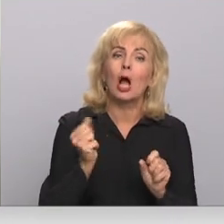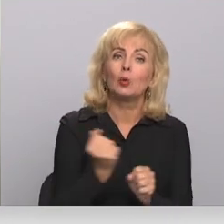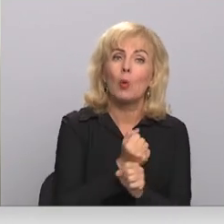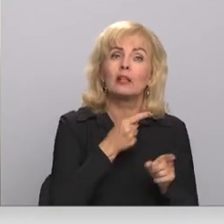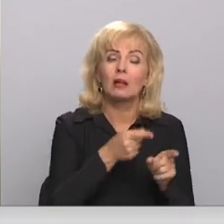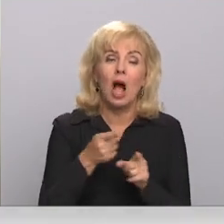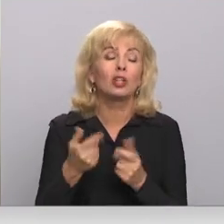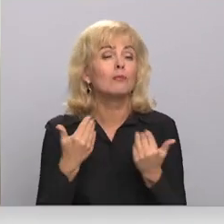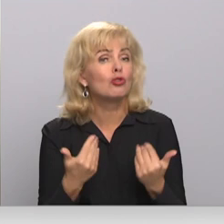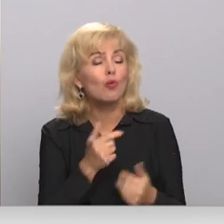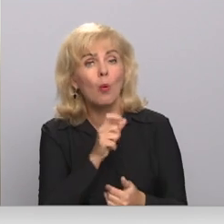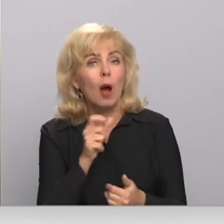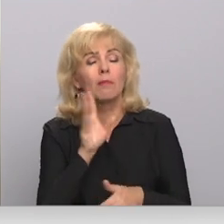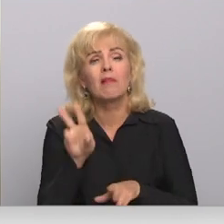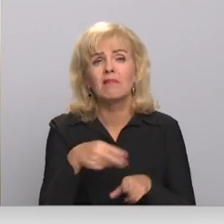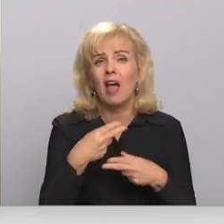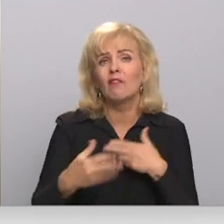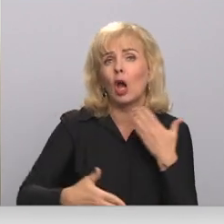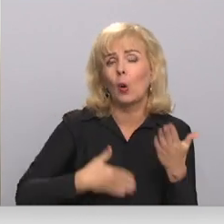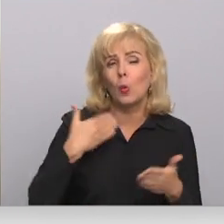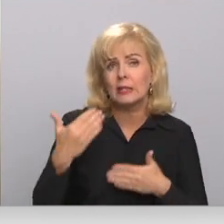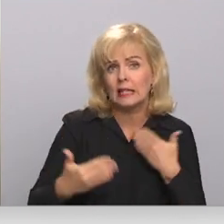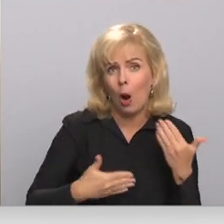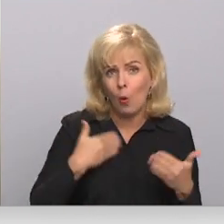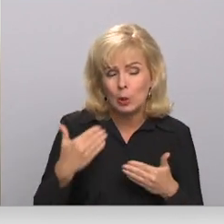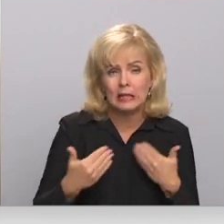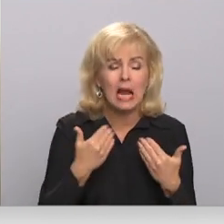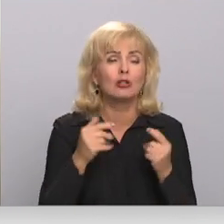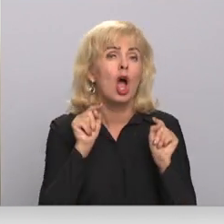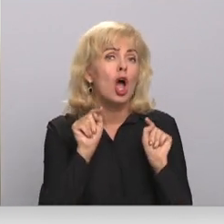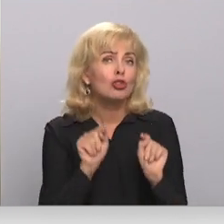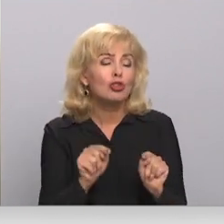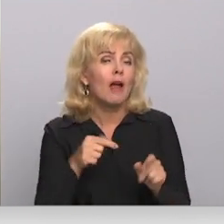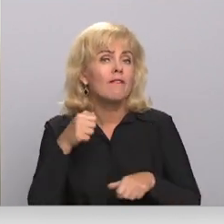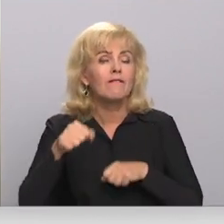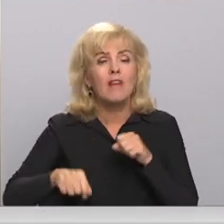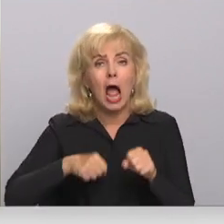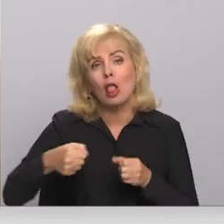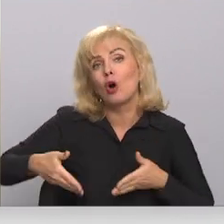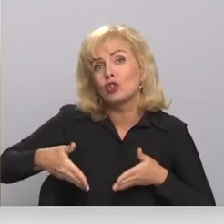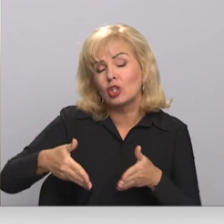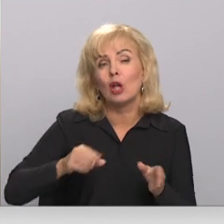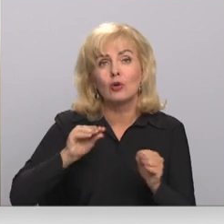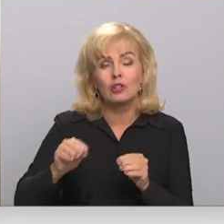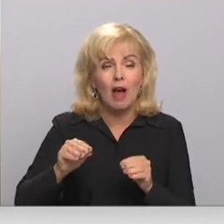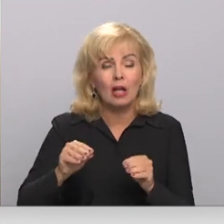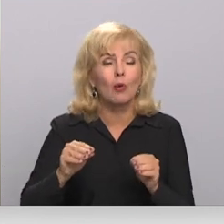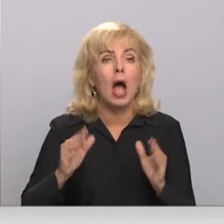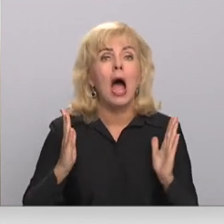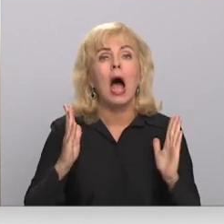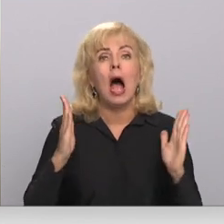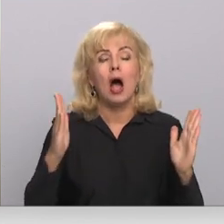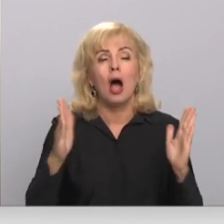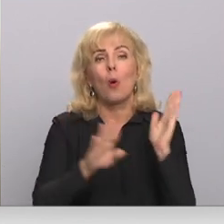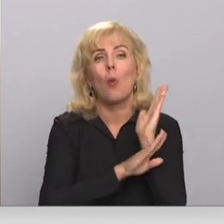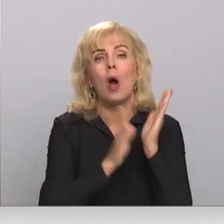Šobrīd nav pamata sadraukuma par to, ka šī veloceliņa izvietošana alējas vidē un varētu kaut